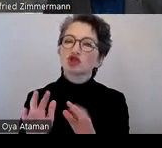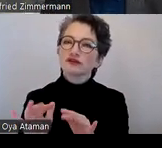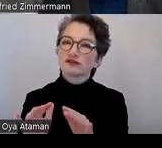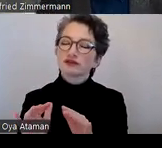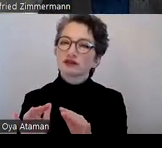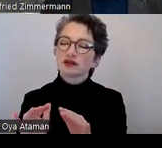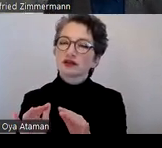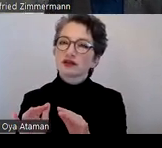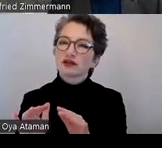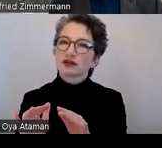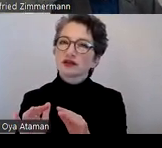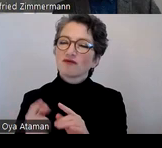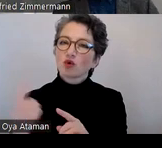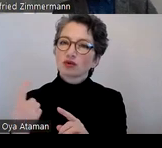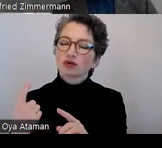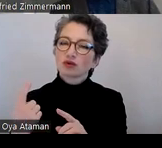Dolmetschung von